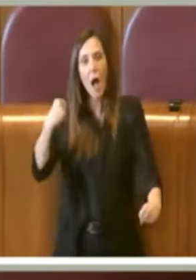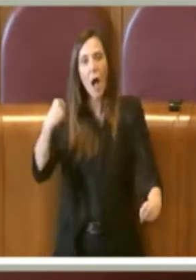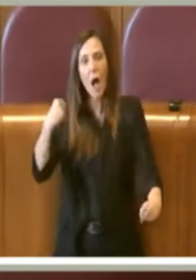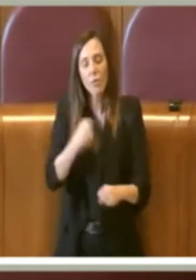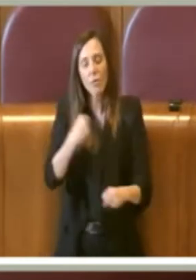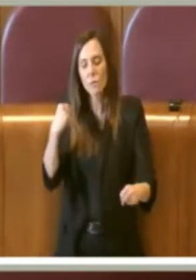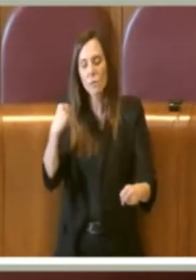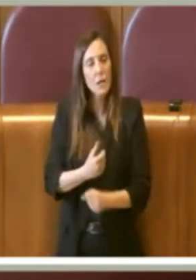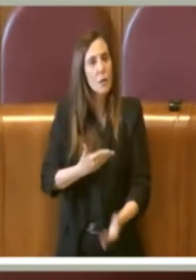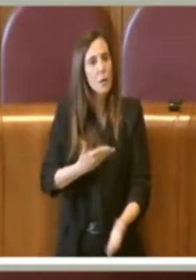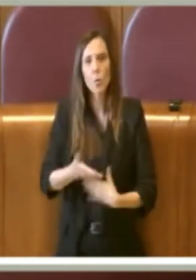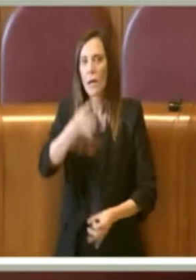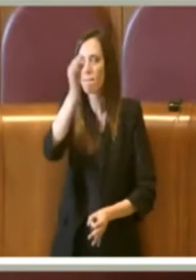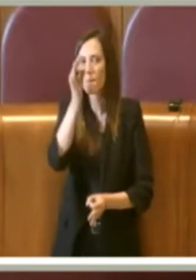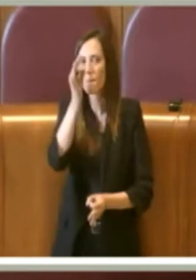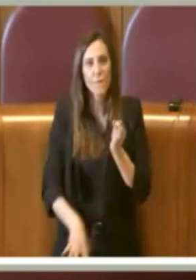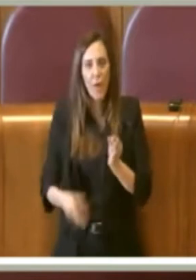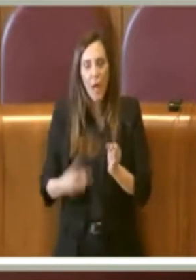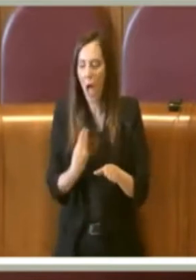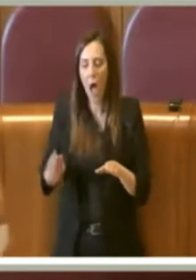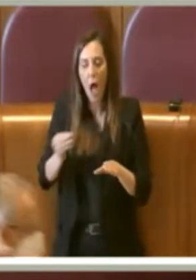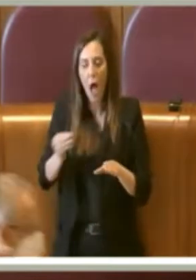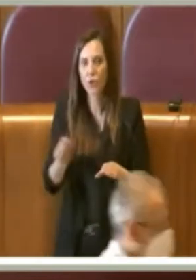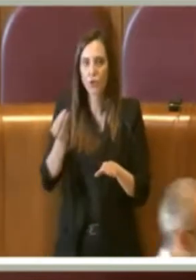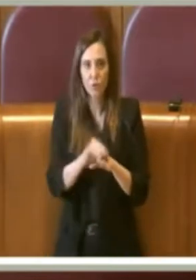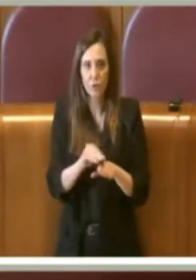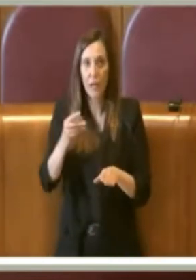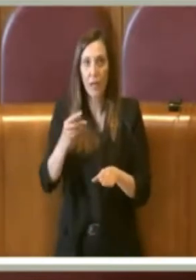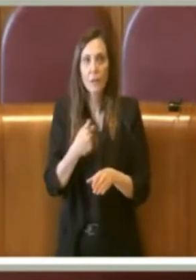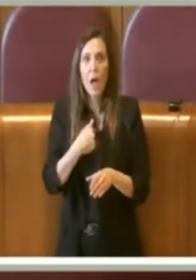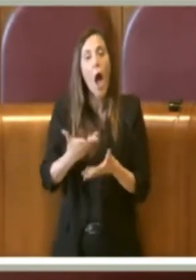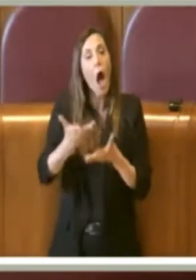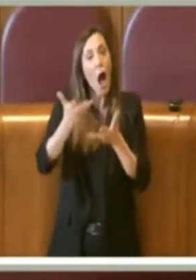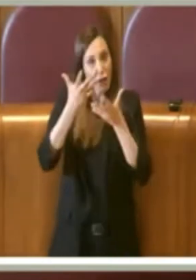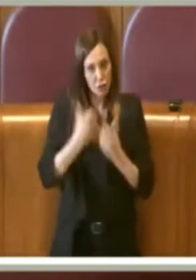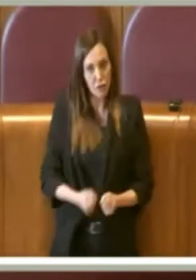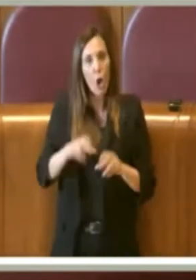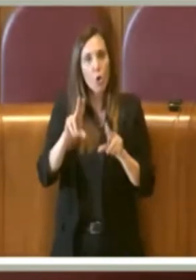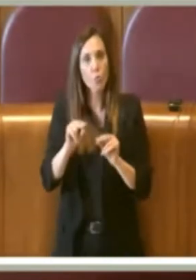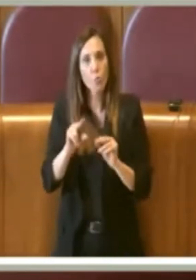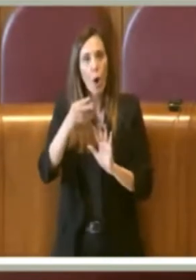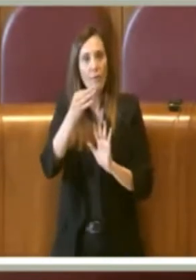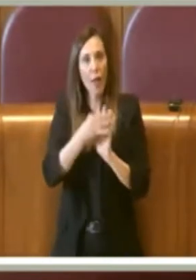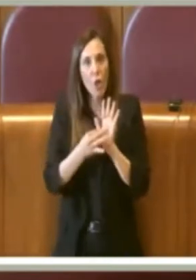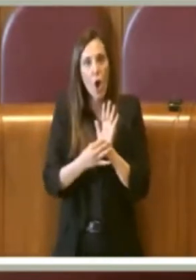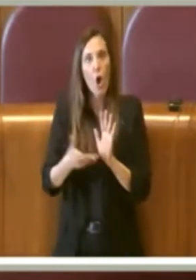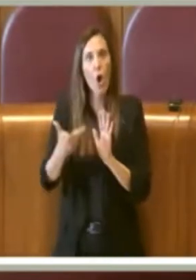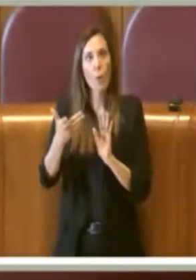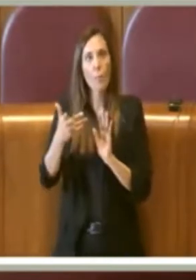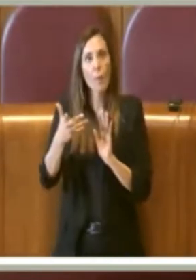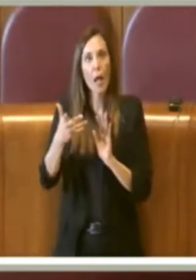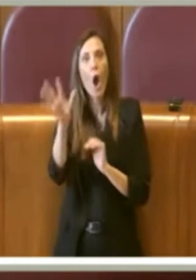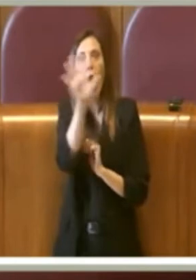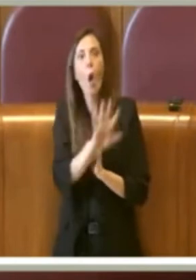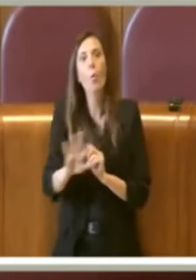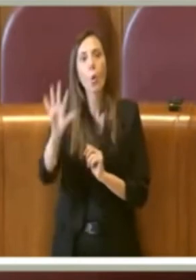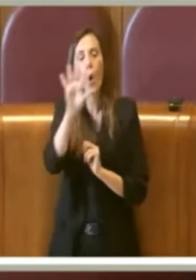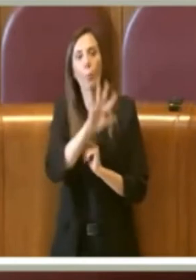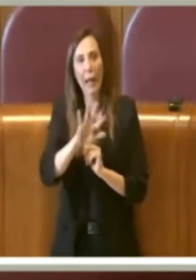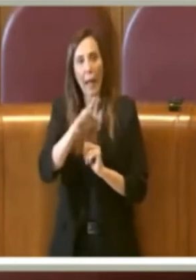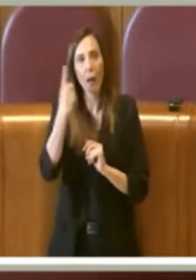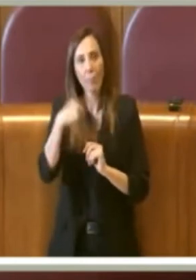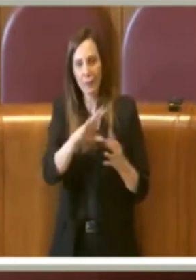di aggiornarlo. Oltre ad abbracciare le nuove norme comunitarie in materia di rifiuti